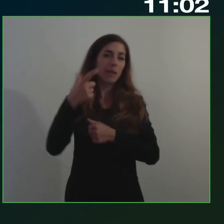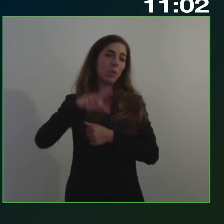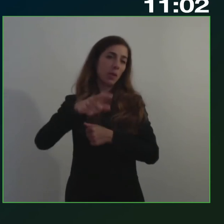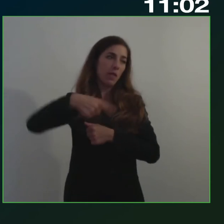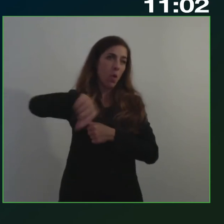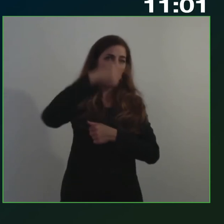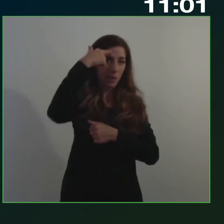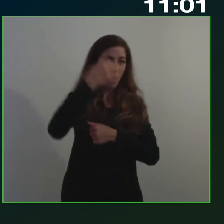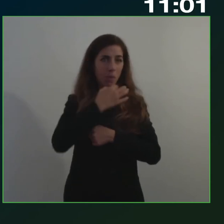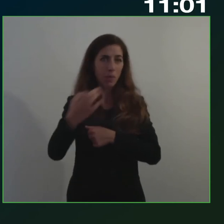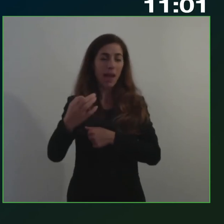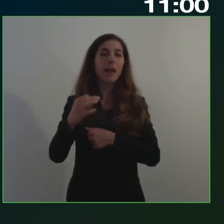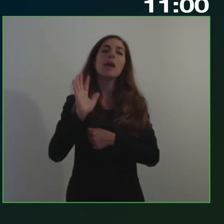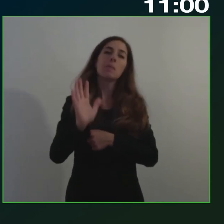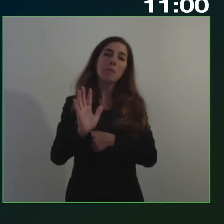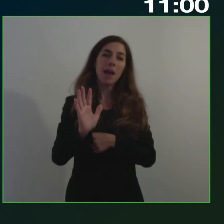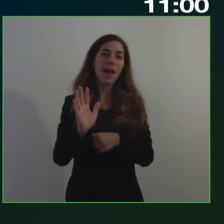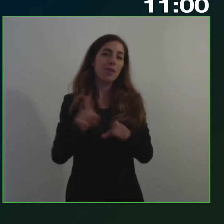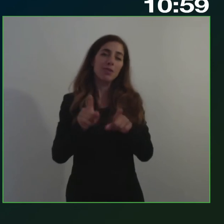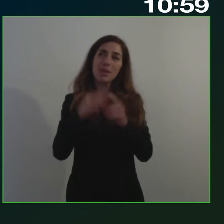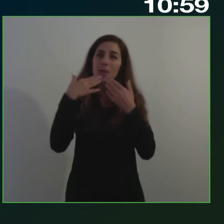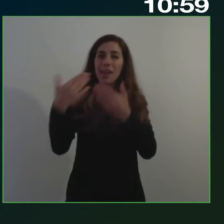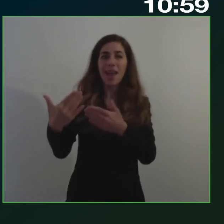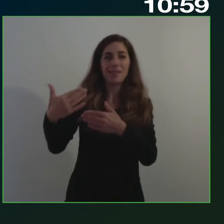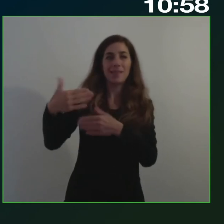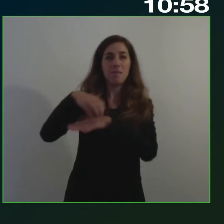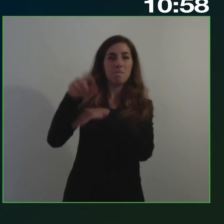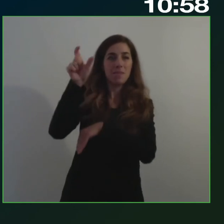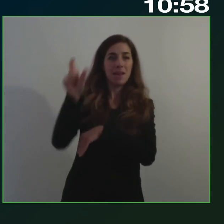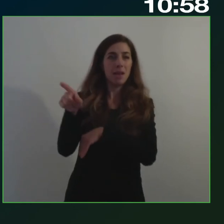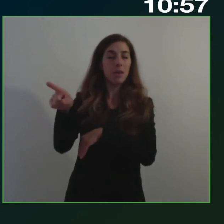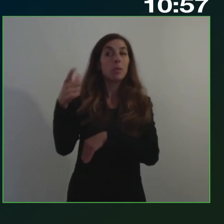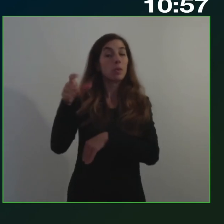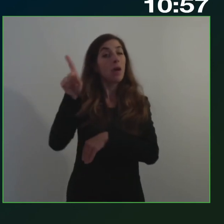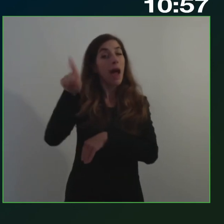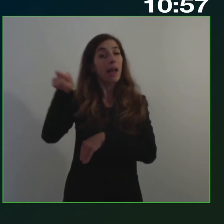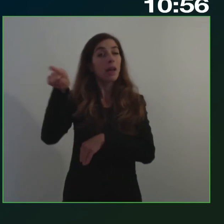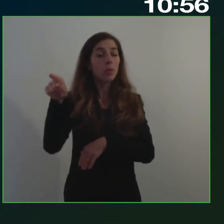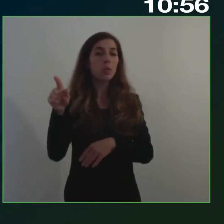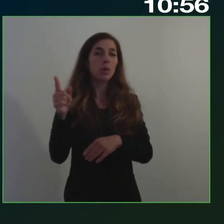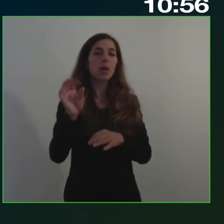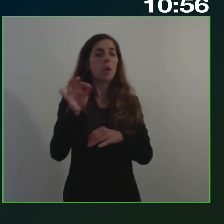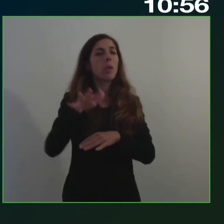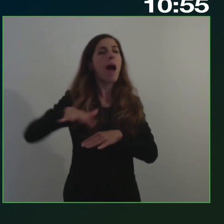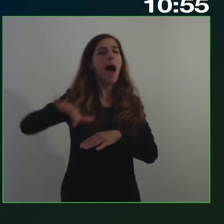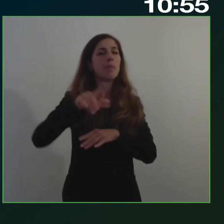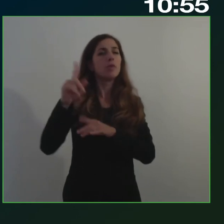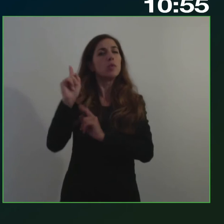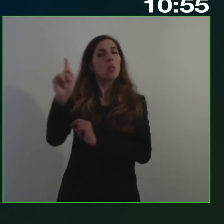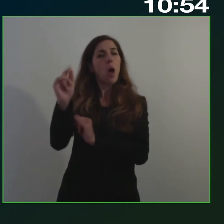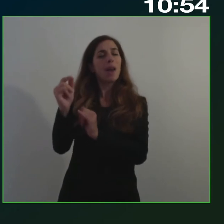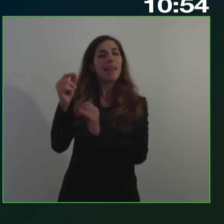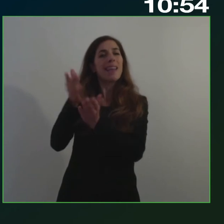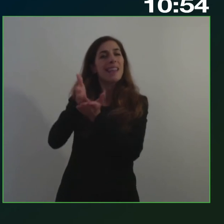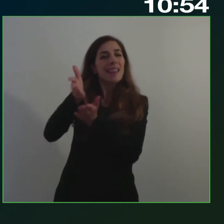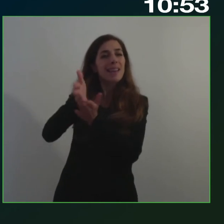e per diciamo aver anche lui nell'ambito di quelli che sono i suoi indirizzi politici aver